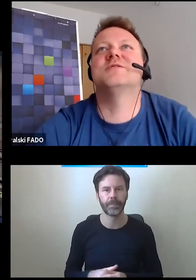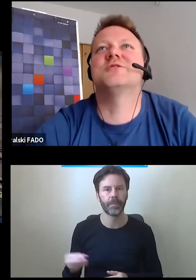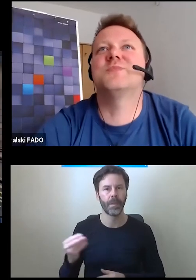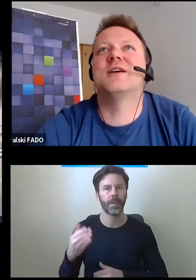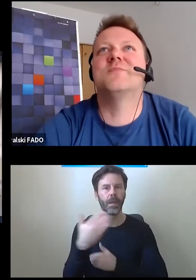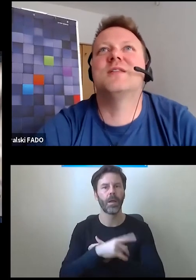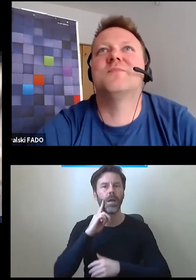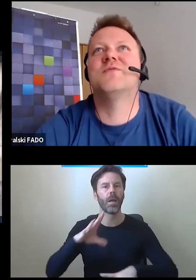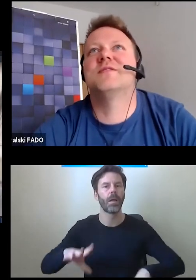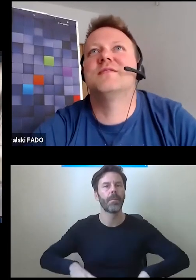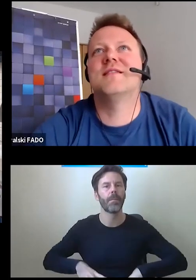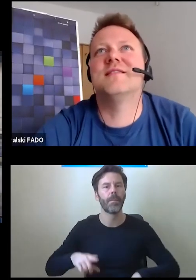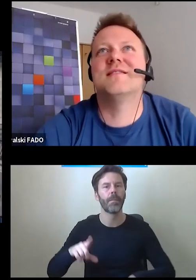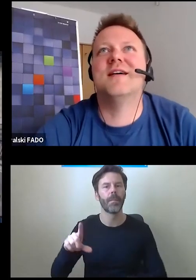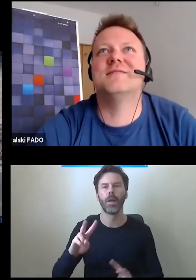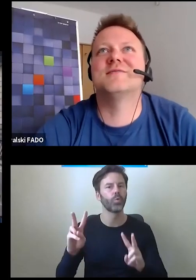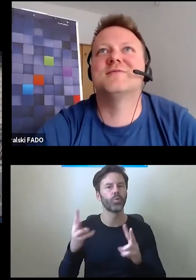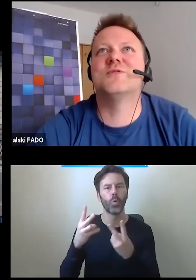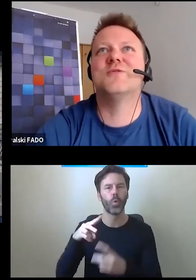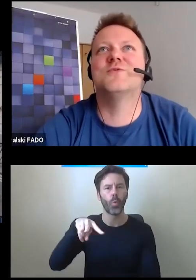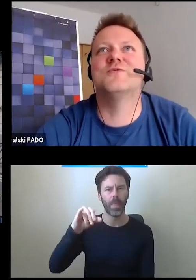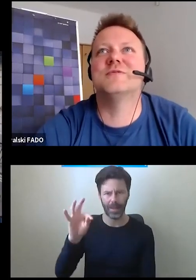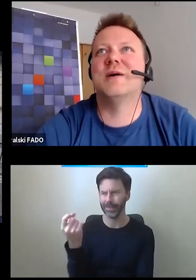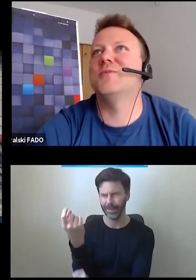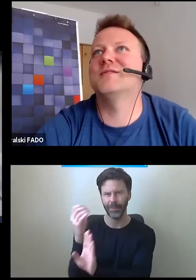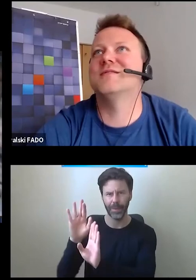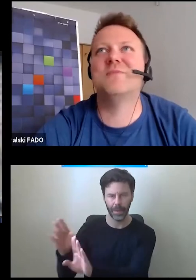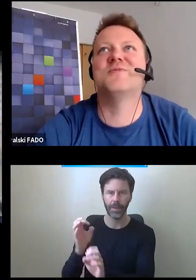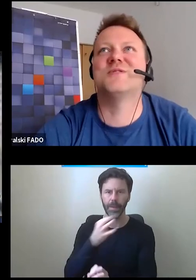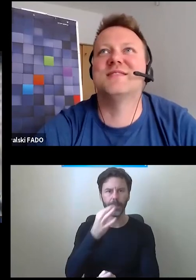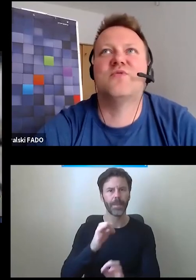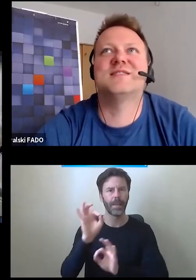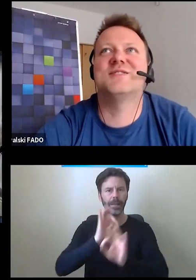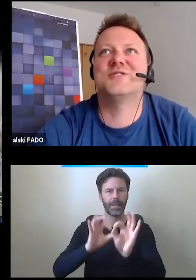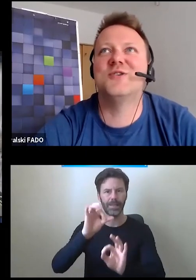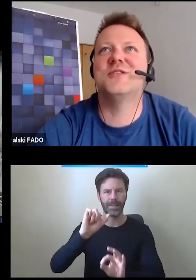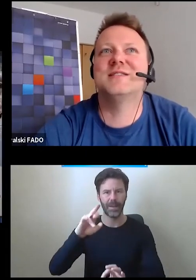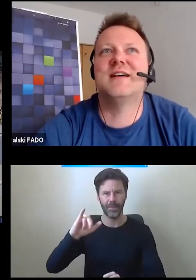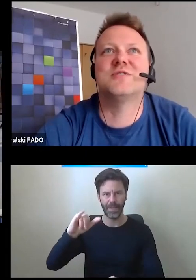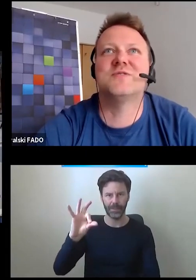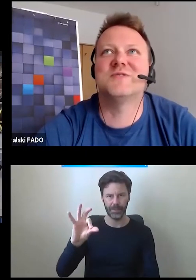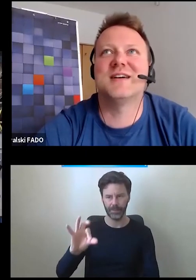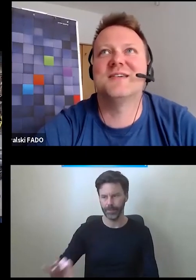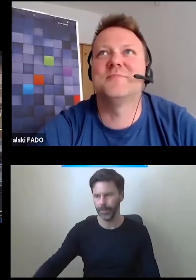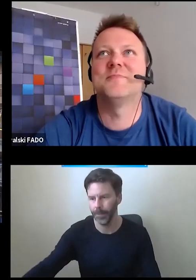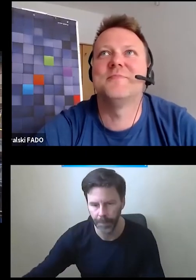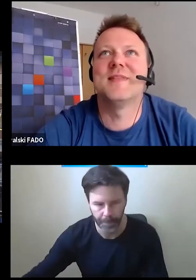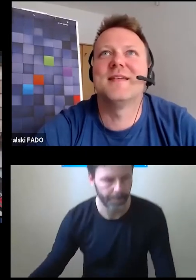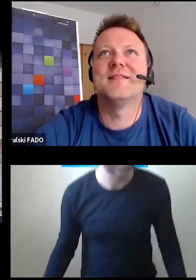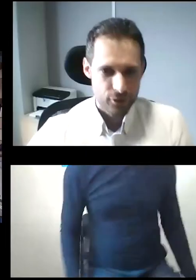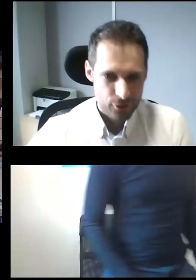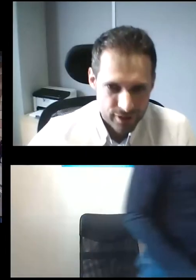potem będzie jeszcze pytanie Pana Pawła z UTeku za moment. Najpierw o te serwisy jeszcze i ono i starsze rozwiązania.